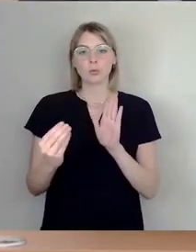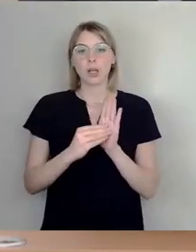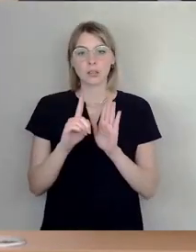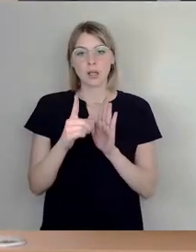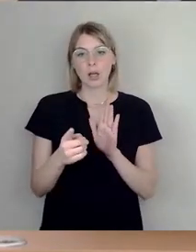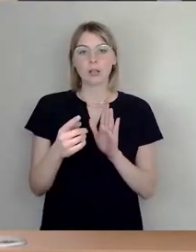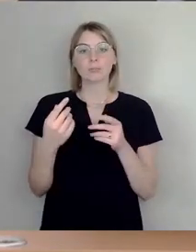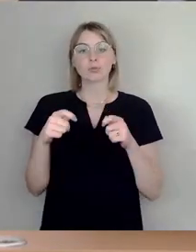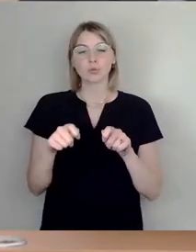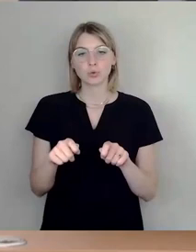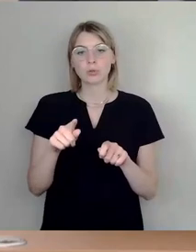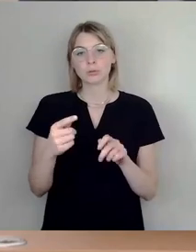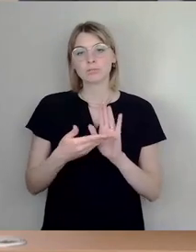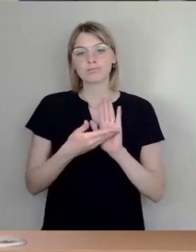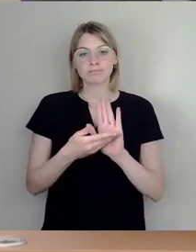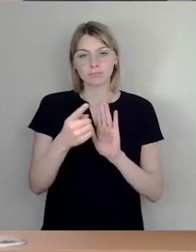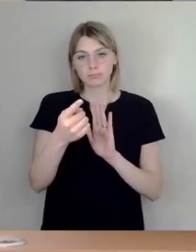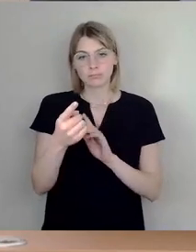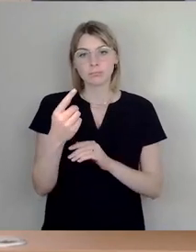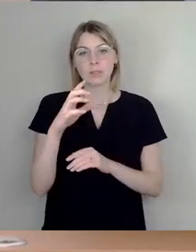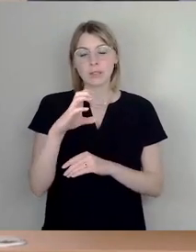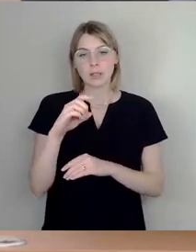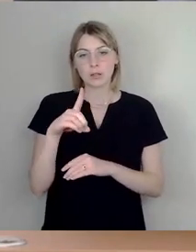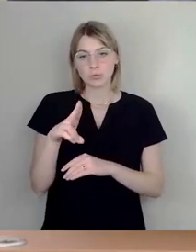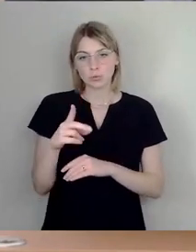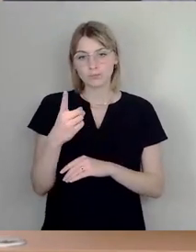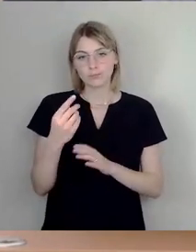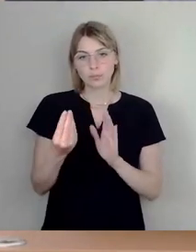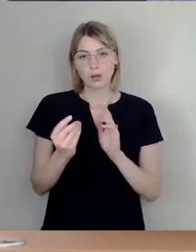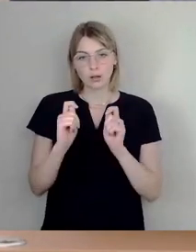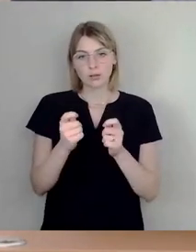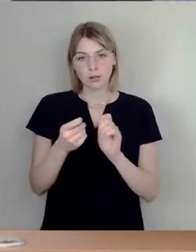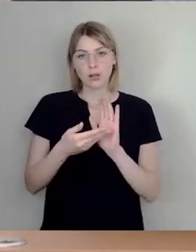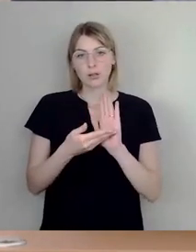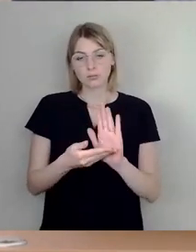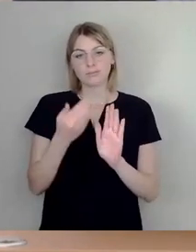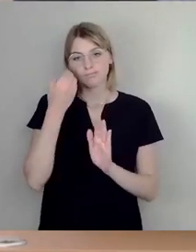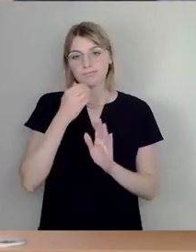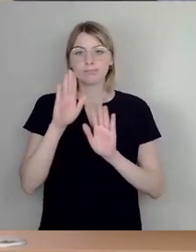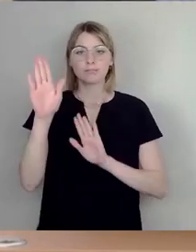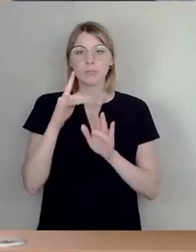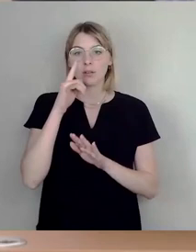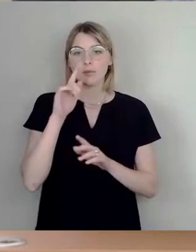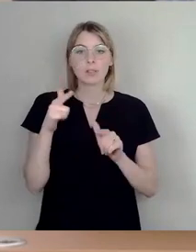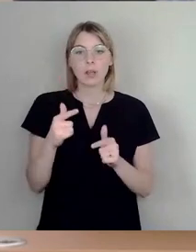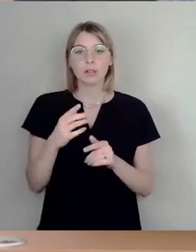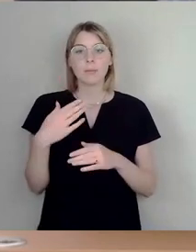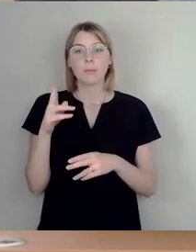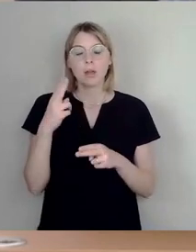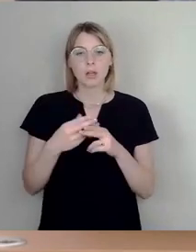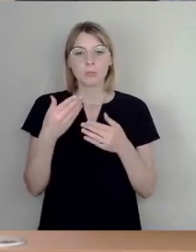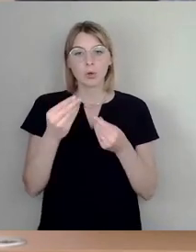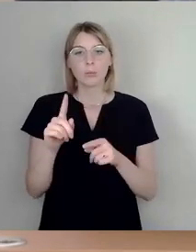CDU-Fraktion zur Abstimmung bringen. Wenn der keine Mehrheit bekommt, würden wir uns dann mit dem Ausschussvotum